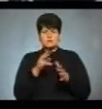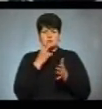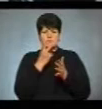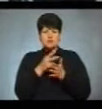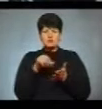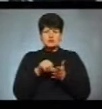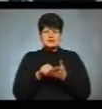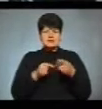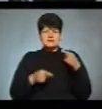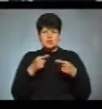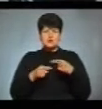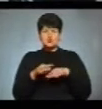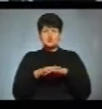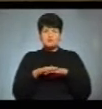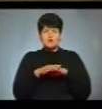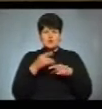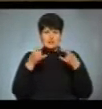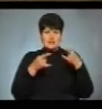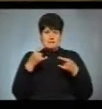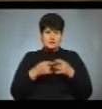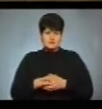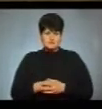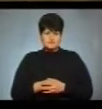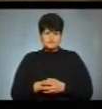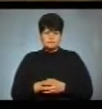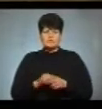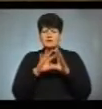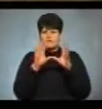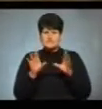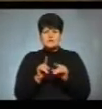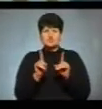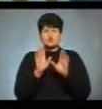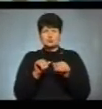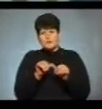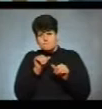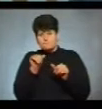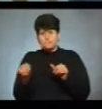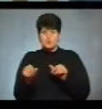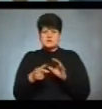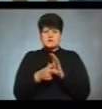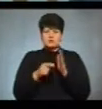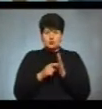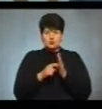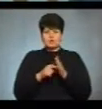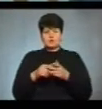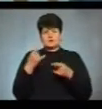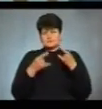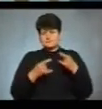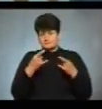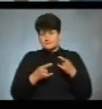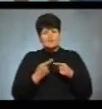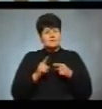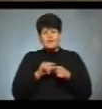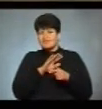участь в дебатах на Суспільному телебаченні. У ЦВК пояснюють, усе, що буде проходити поза студією Суспільного і не за державні гроші, це не